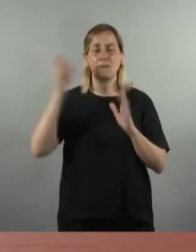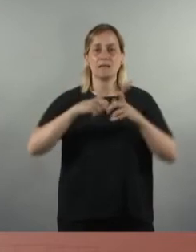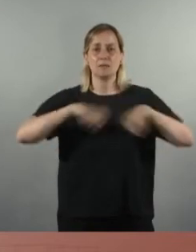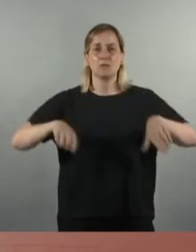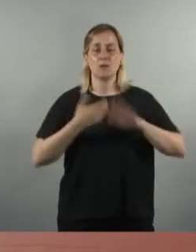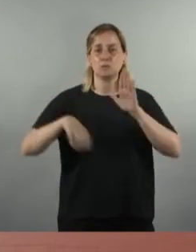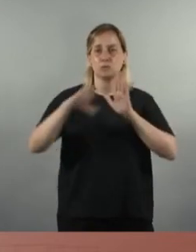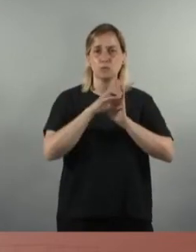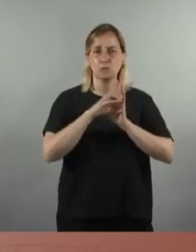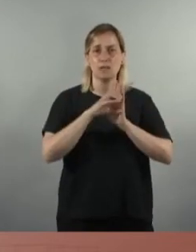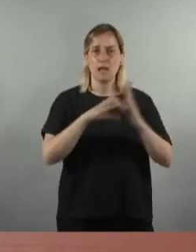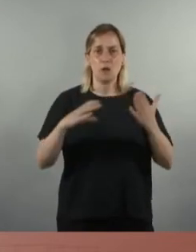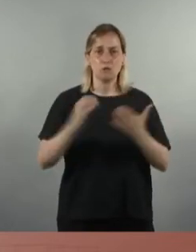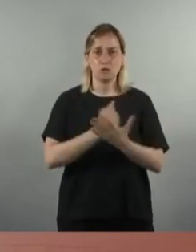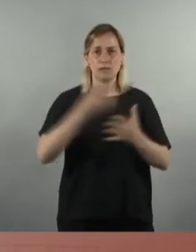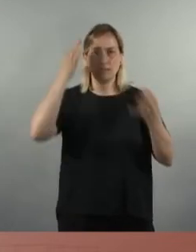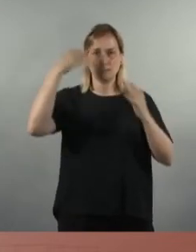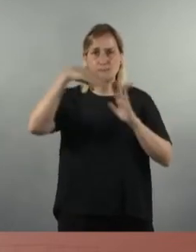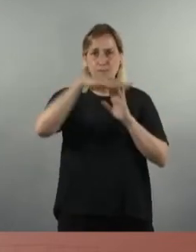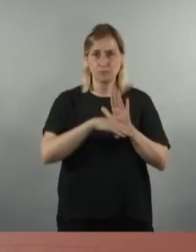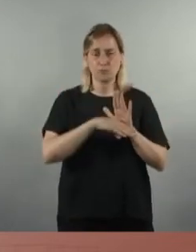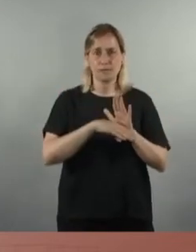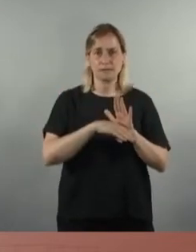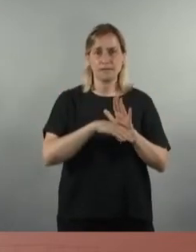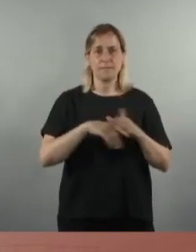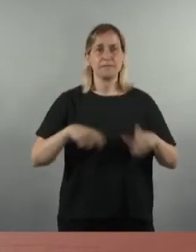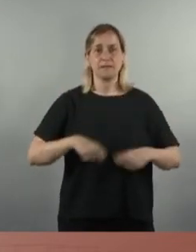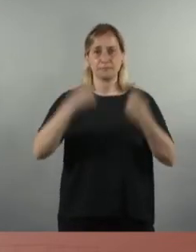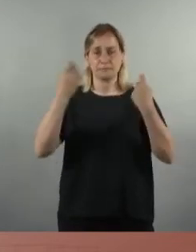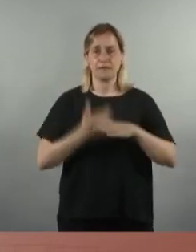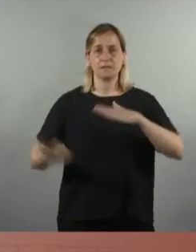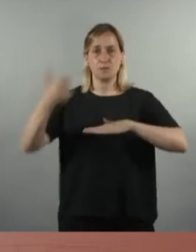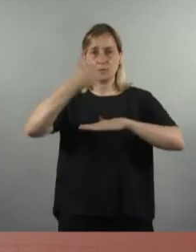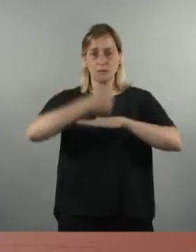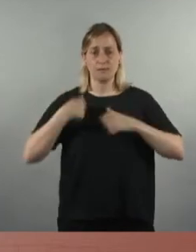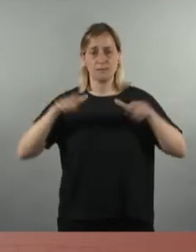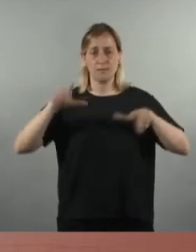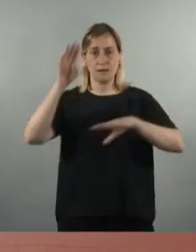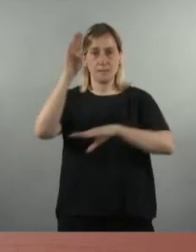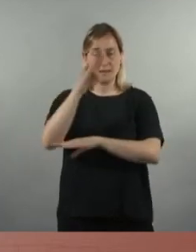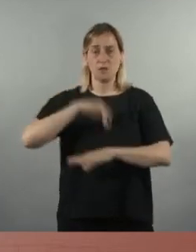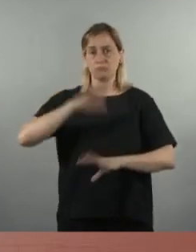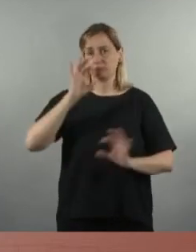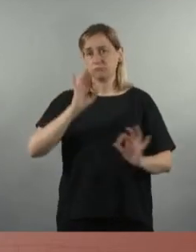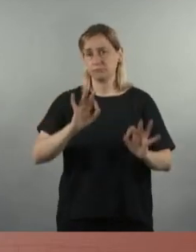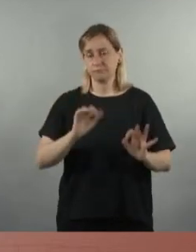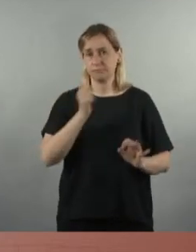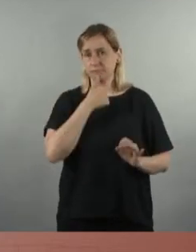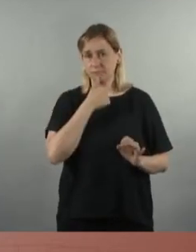Constitucional, a totes aquelles mesures que escapcen la sobirania d'aquest Parlament i, molt concretament,